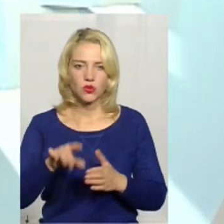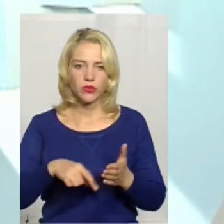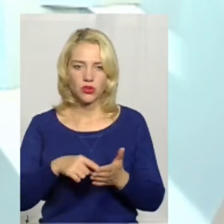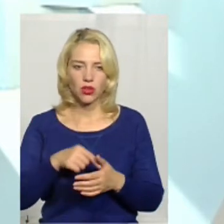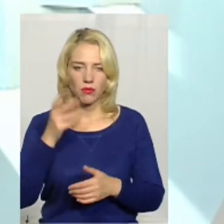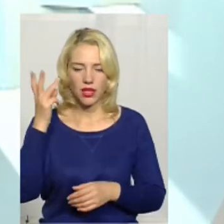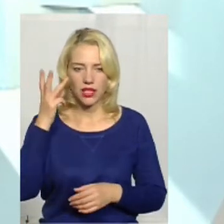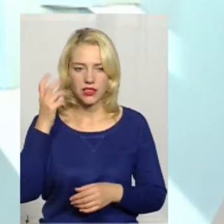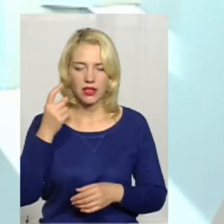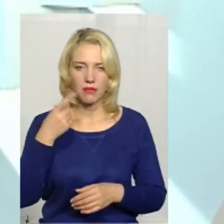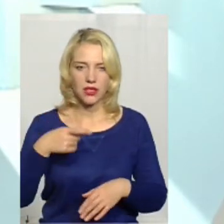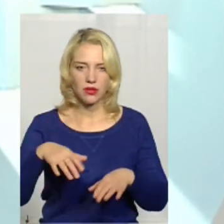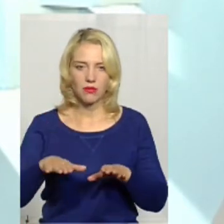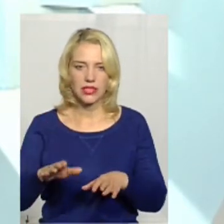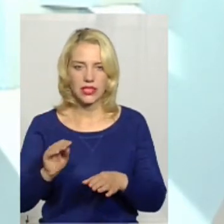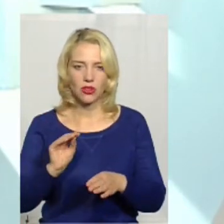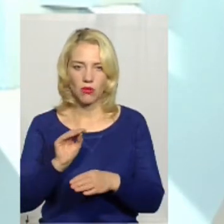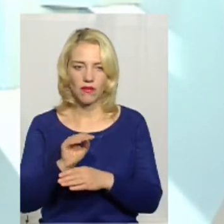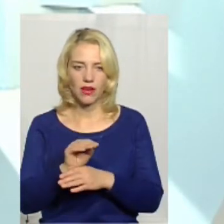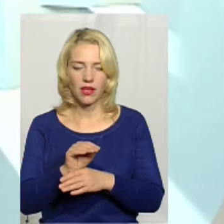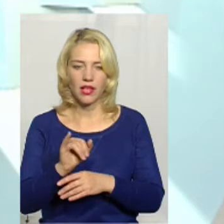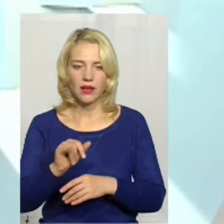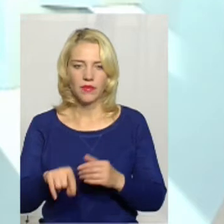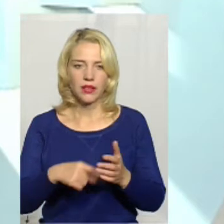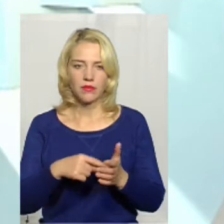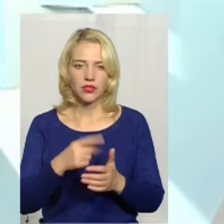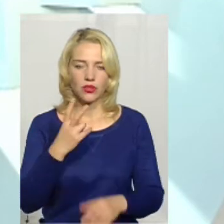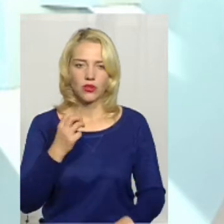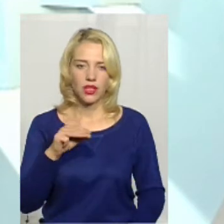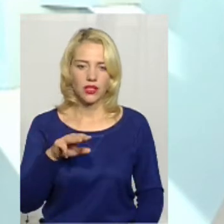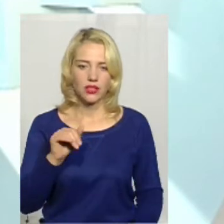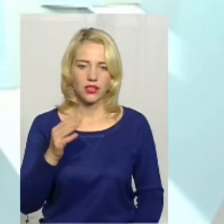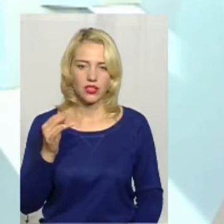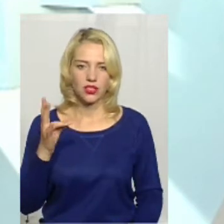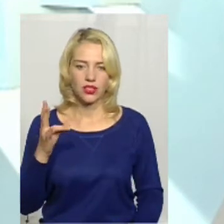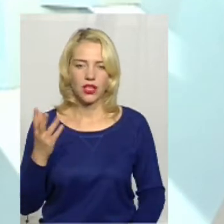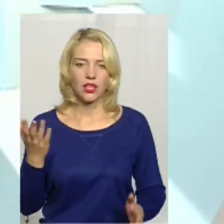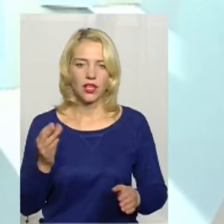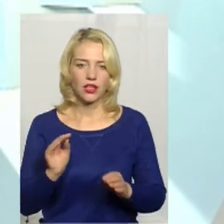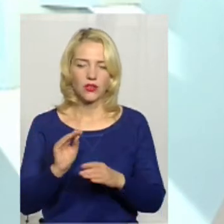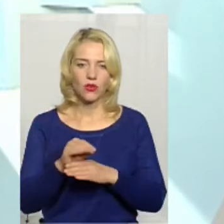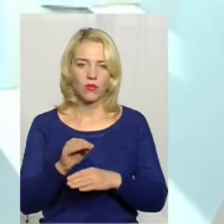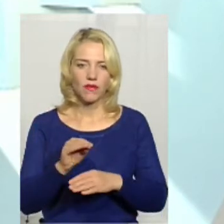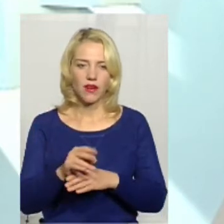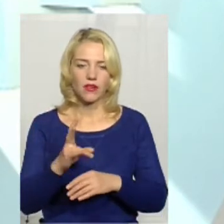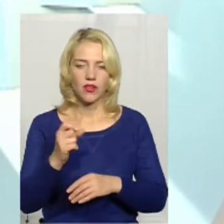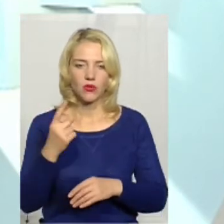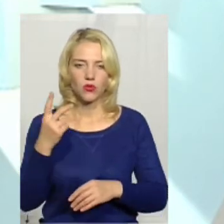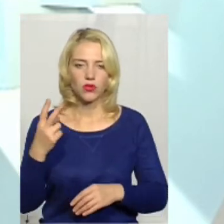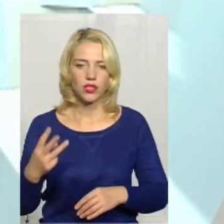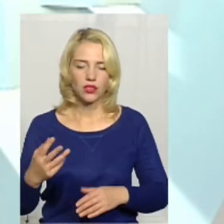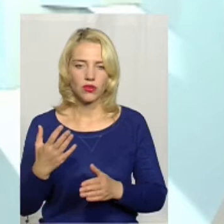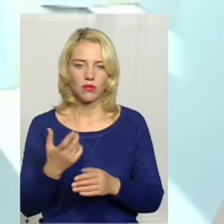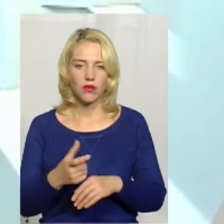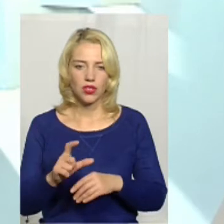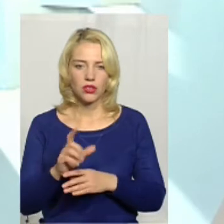Хмельницький на першому місці додавляє і місто Нікішин. Це Нікі додавляють, наприклад, вони на 1 третю більше